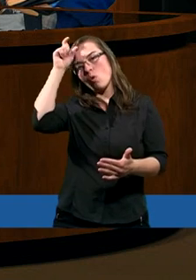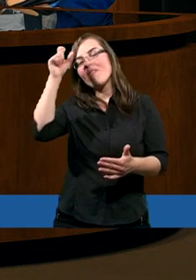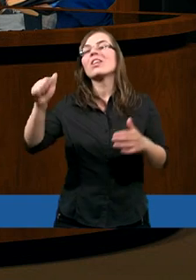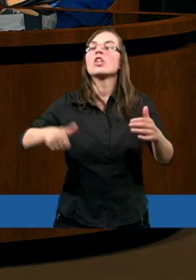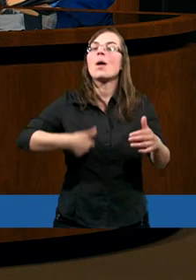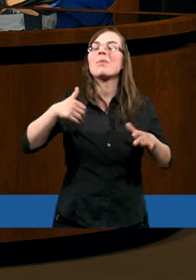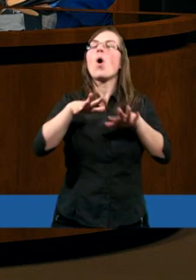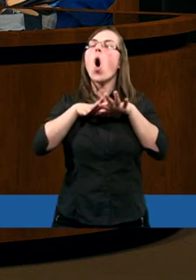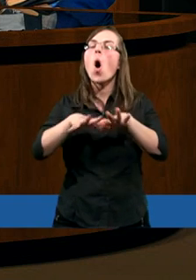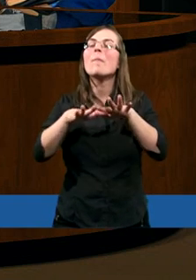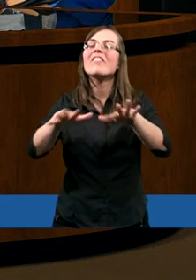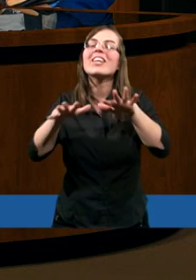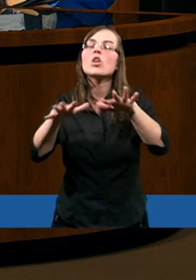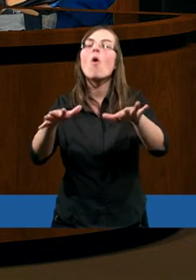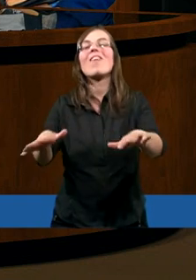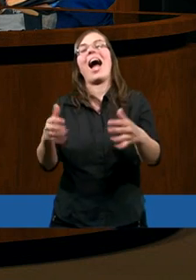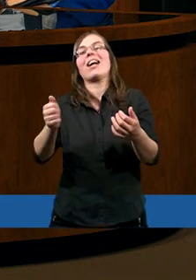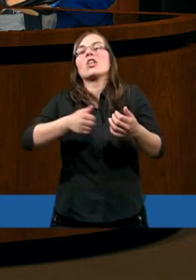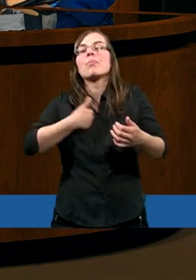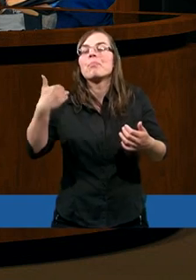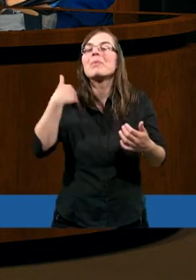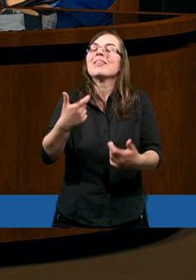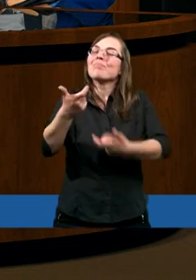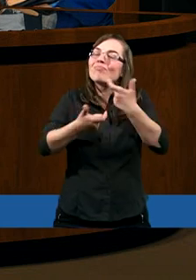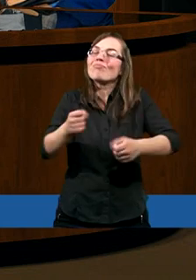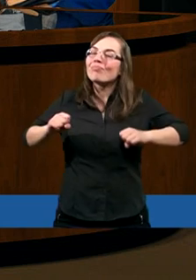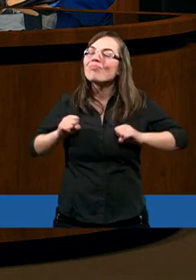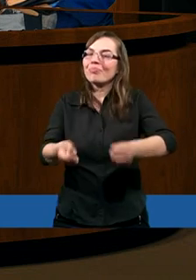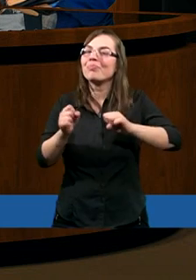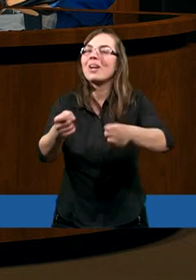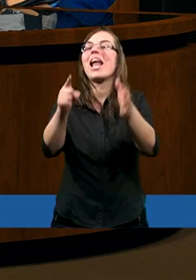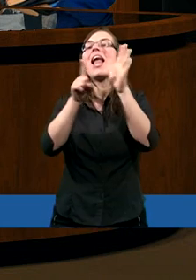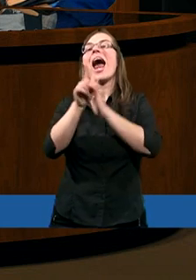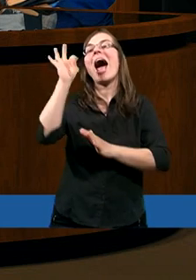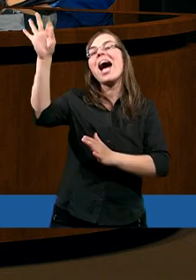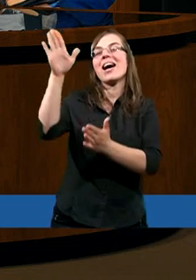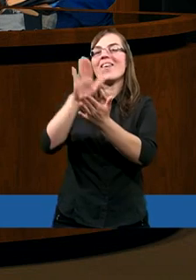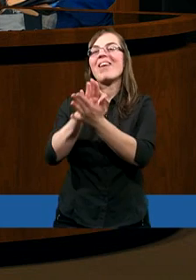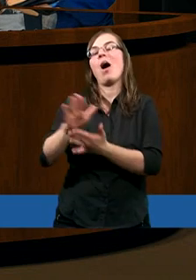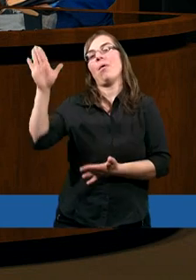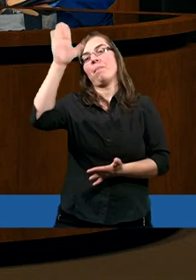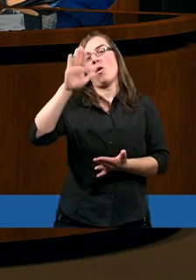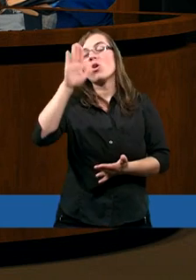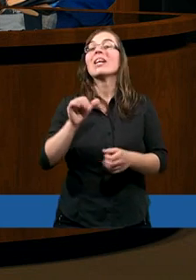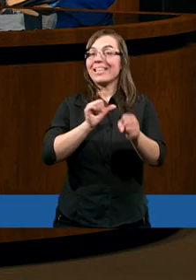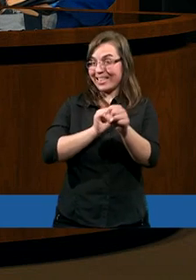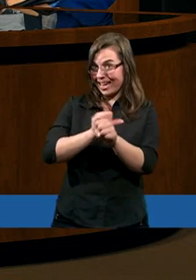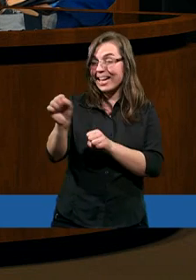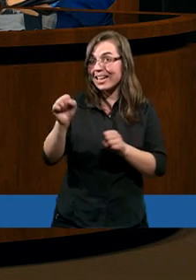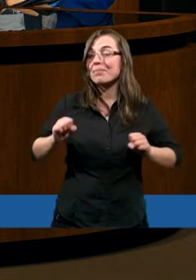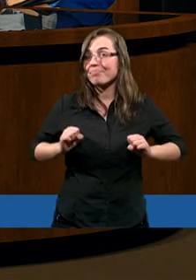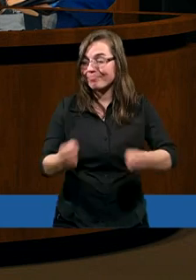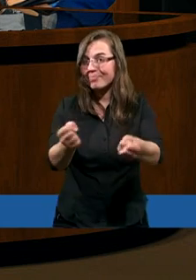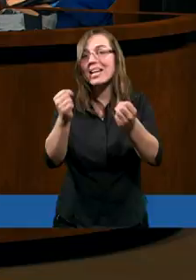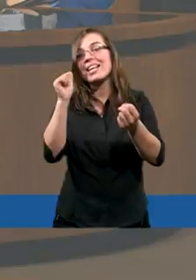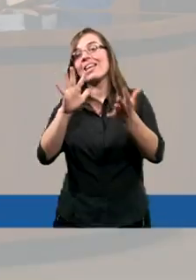obfytowali dzięki temu, żebyśmy byli czynni i użyteczni. Czy jesteśmy tym nowym